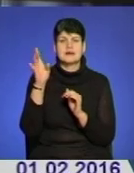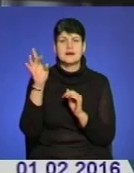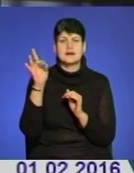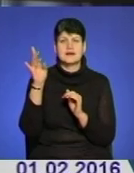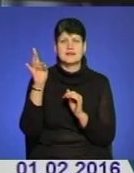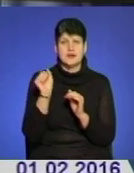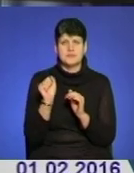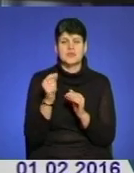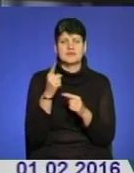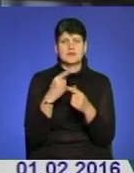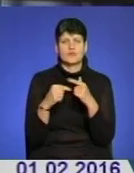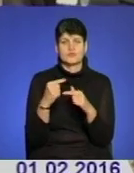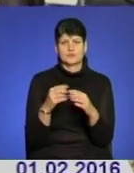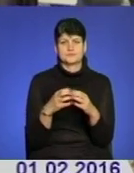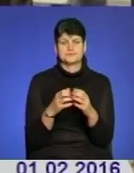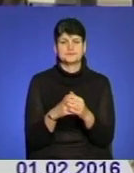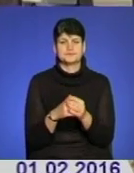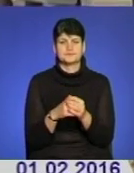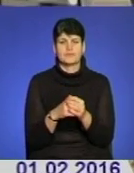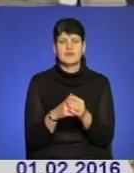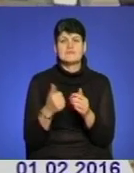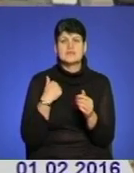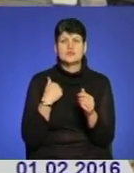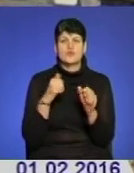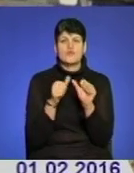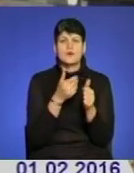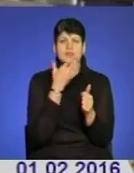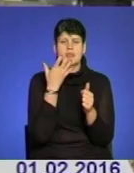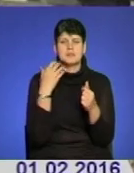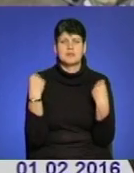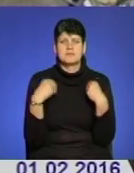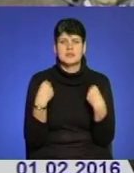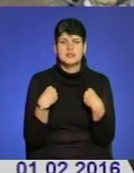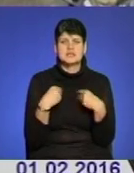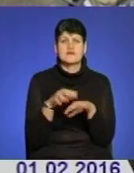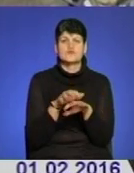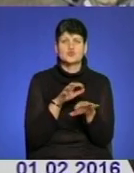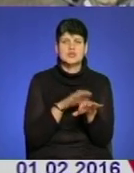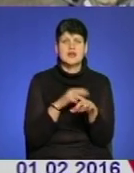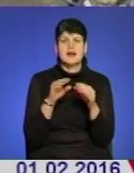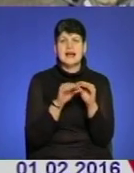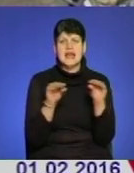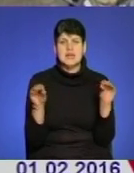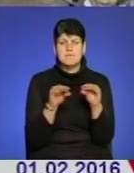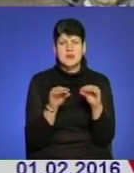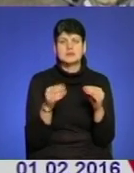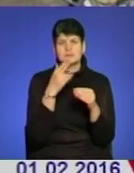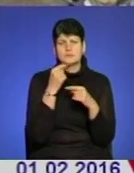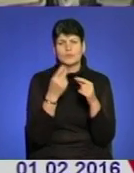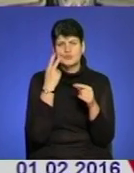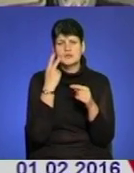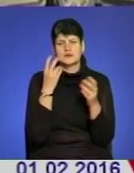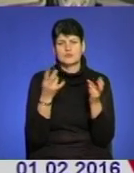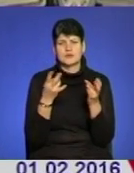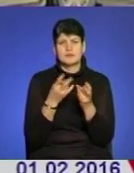повернулася наша знімальна група. Військова форма, тепла білизна, взуття, карімати – традиційні потреби у наших бійців.